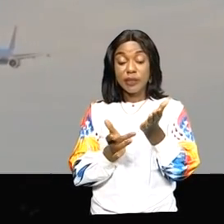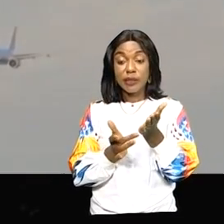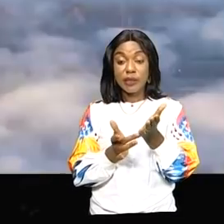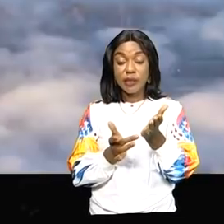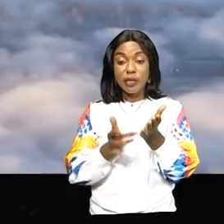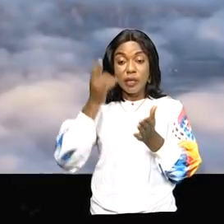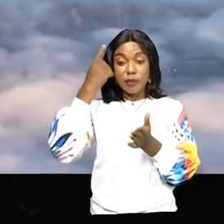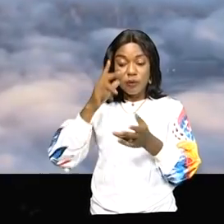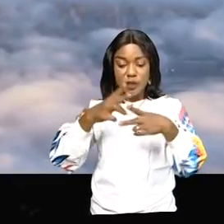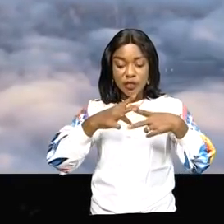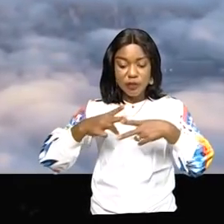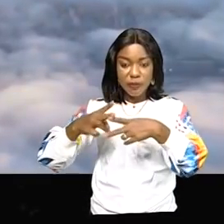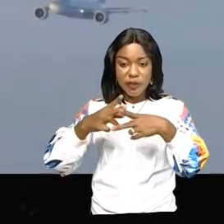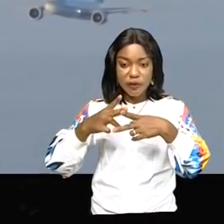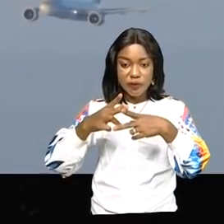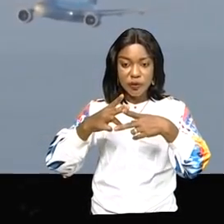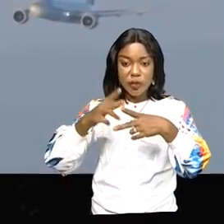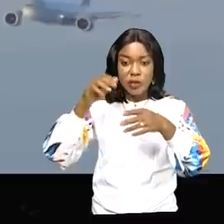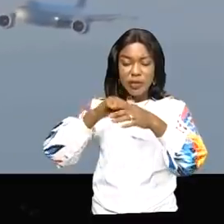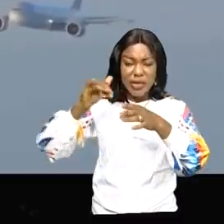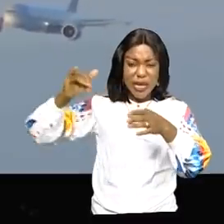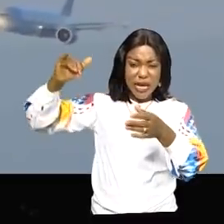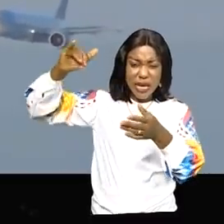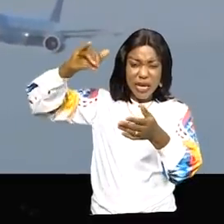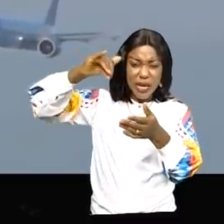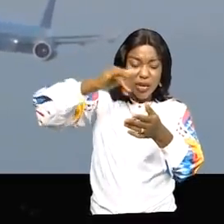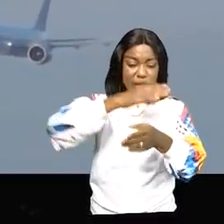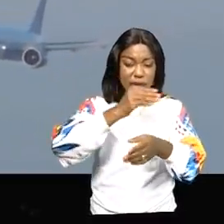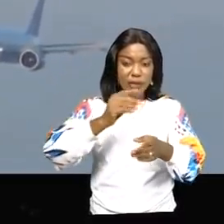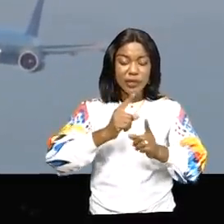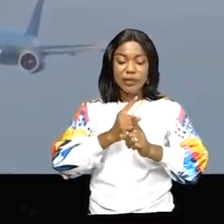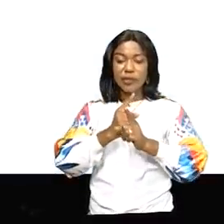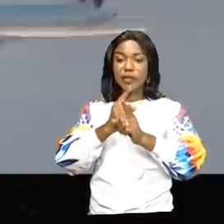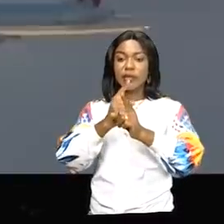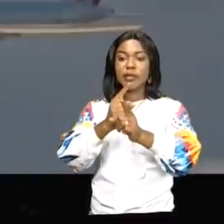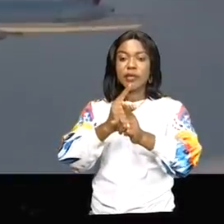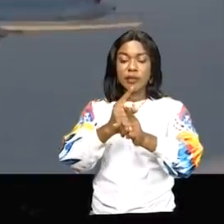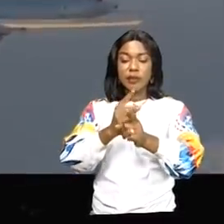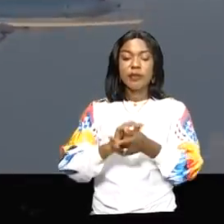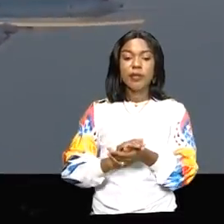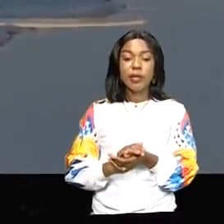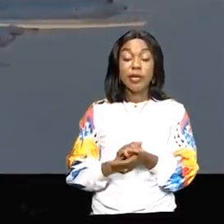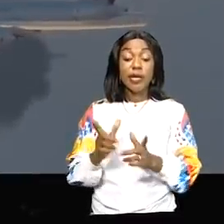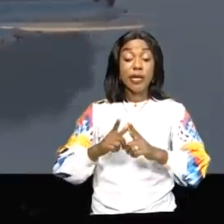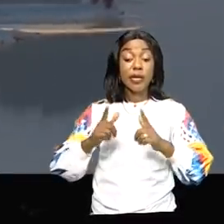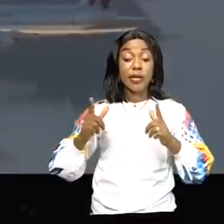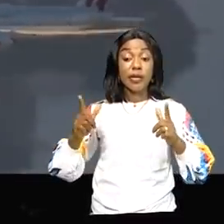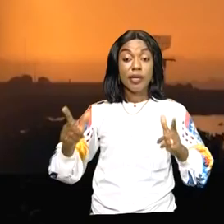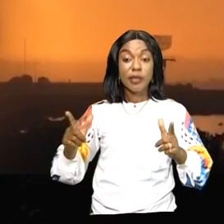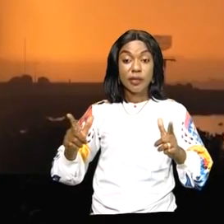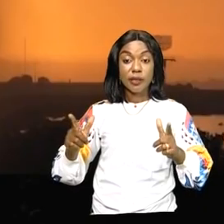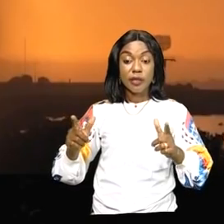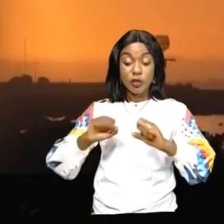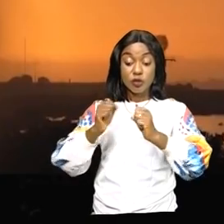matière de supervision de la sûreté et de la sécurité de l'aviation civile. La grande compagnie aérienne